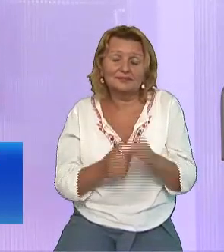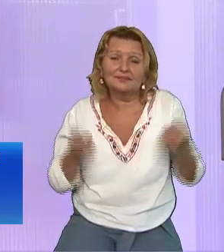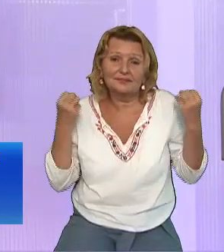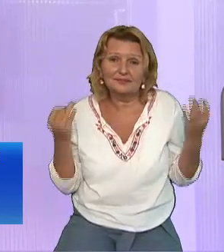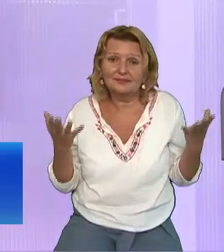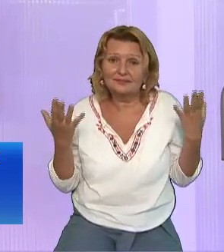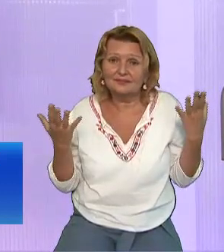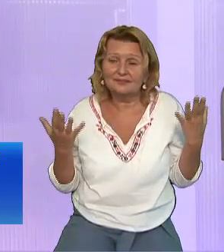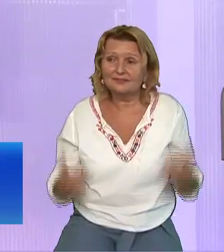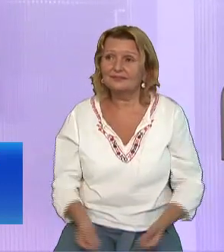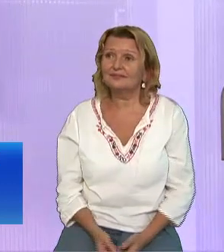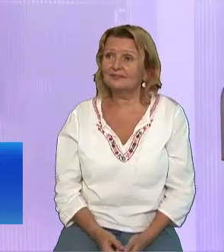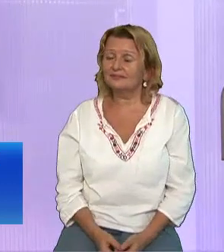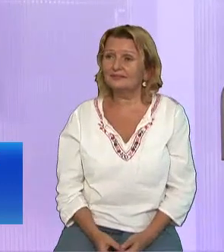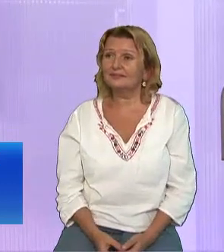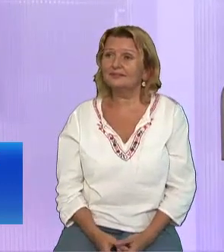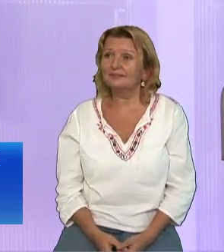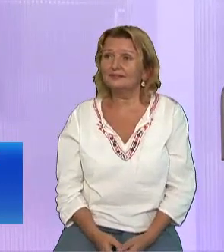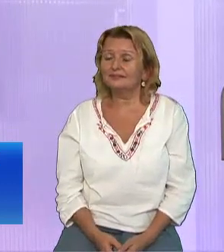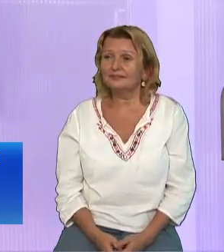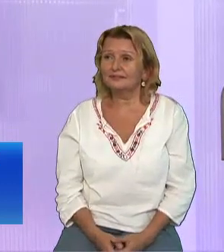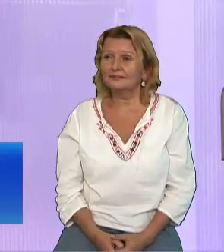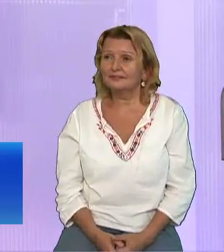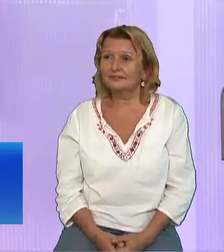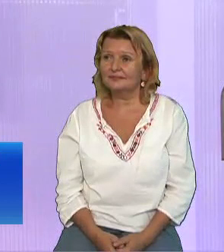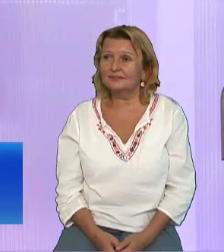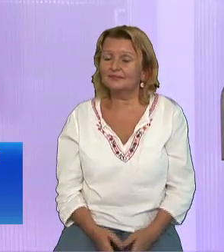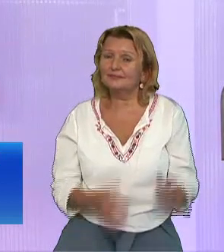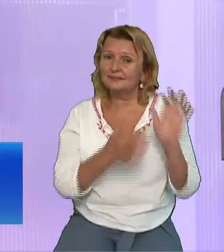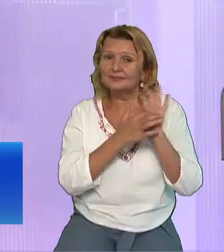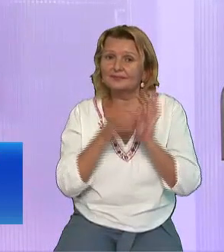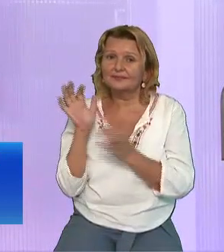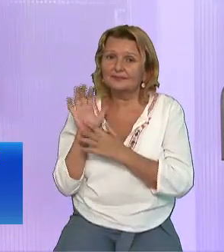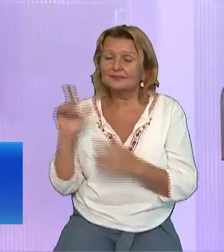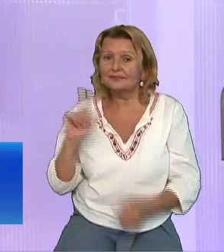Îmi spune două lucruri senzaționale Primul lucru este că Iisus nu minte niciodată